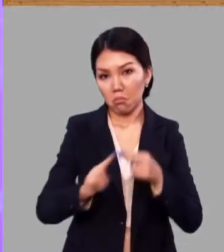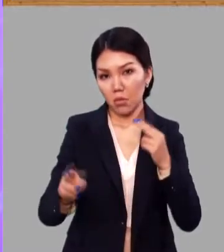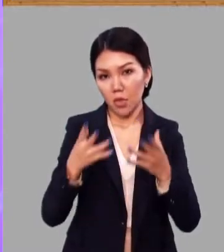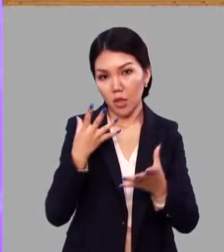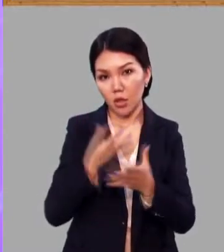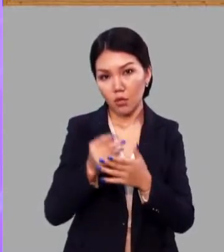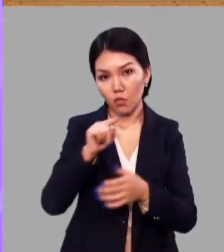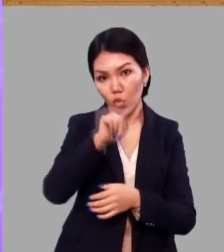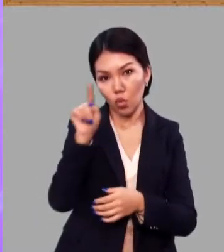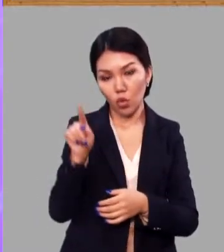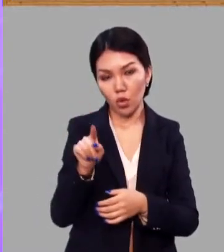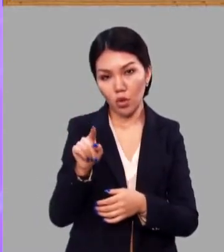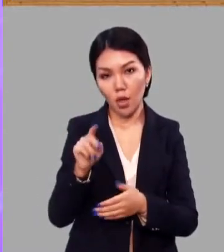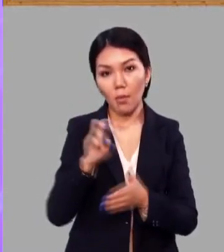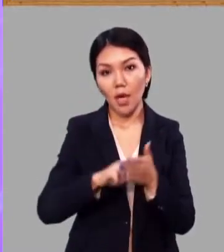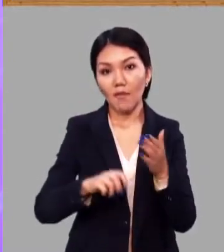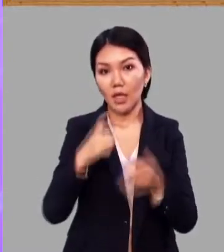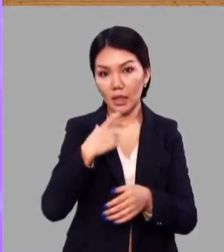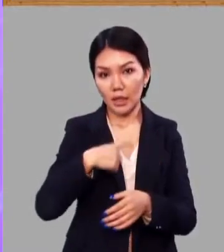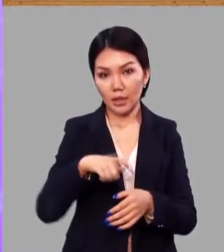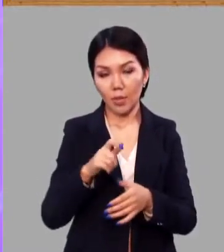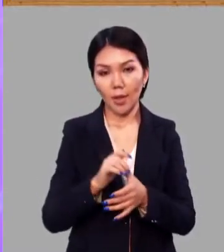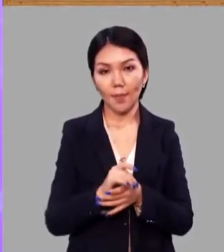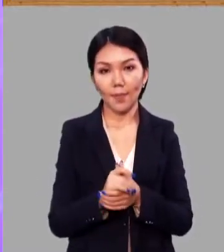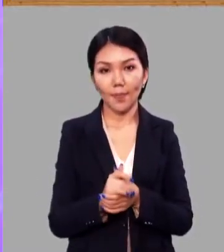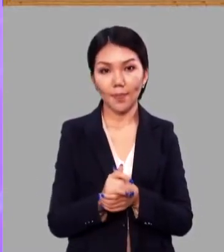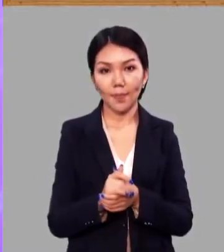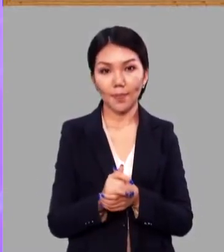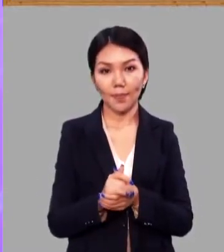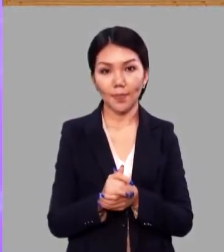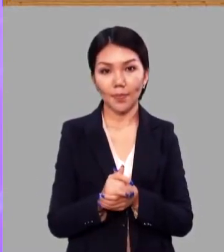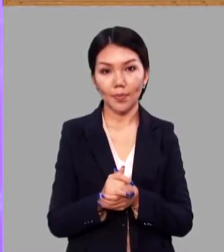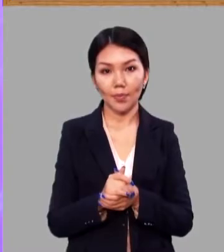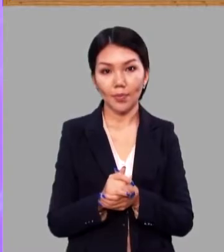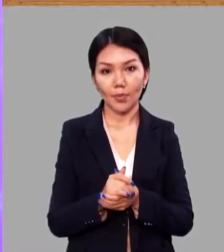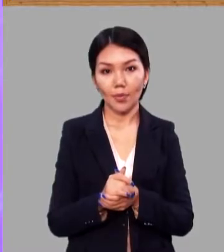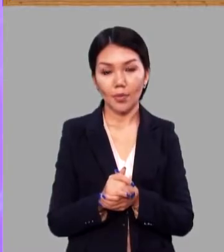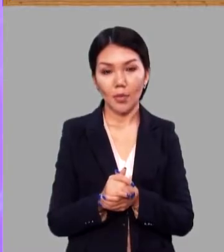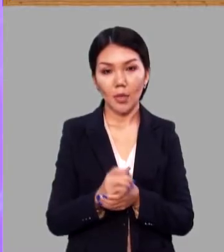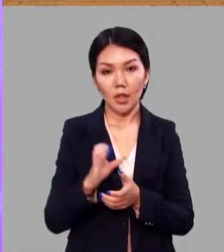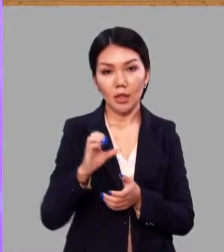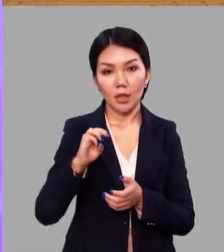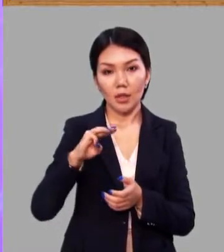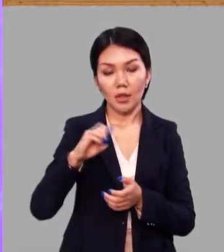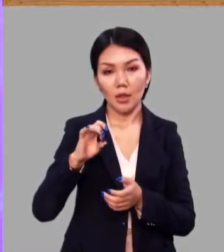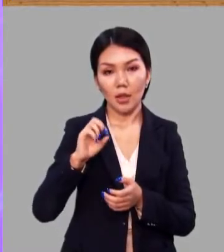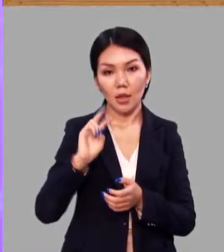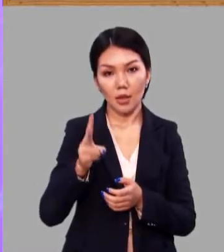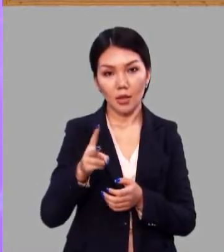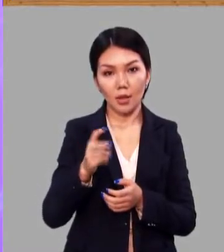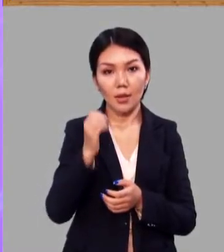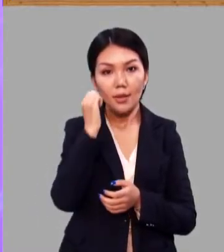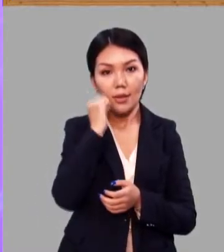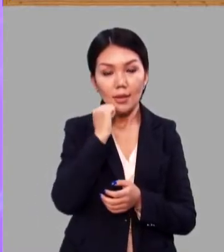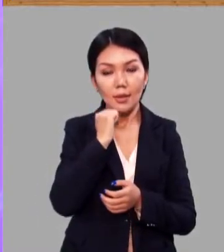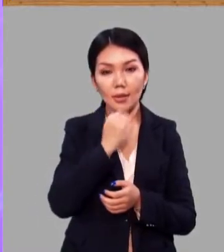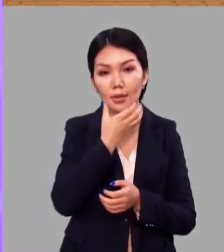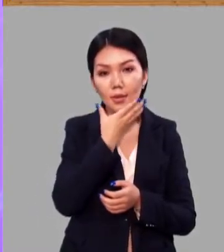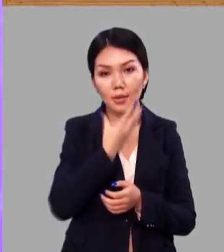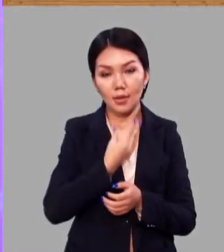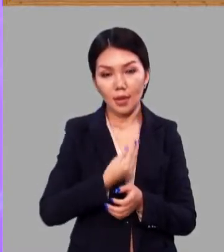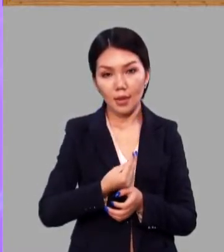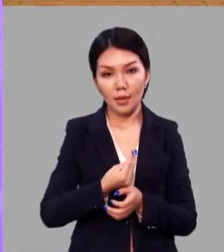корень. Проверьте себя. Старик, старушка,